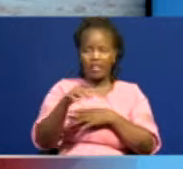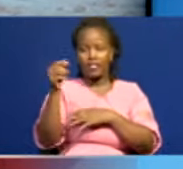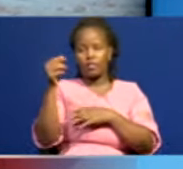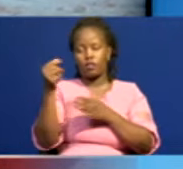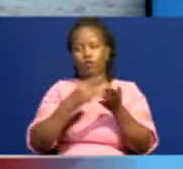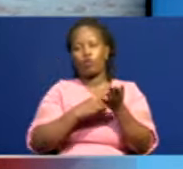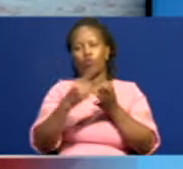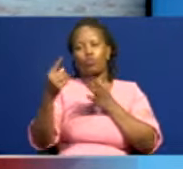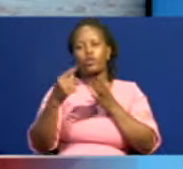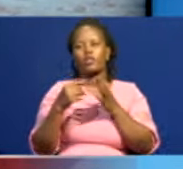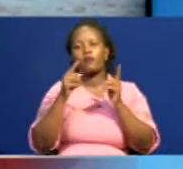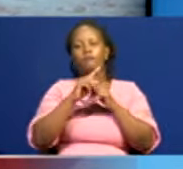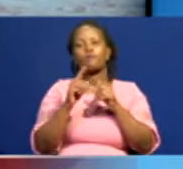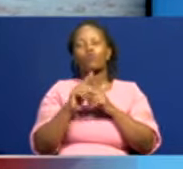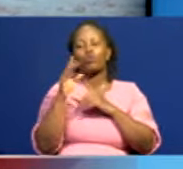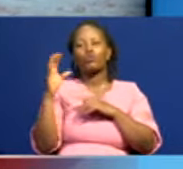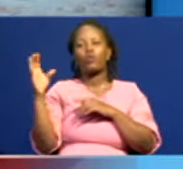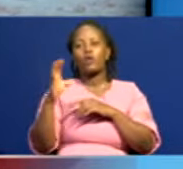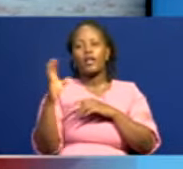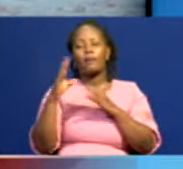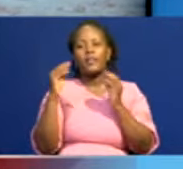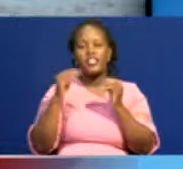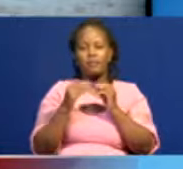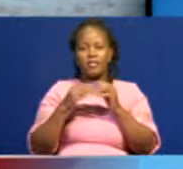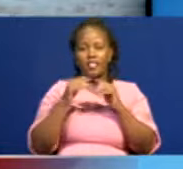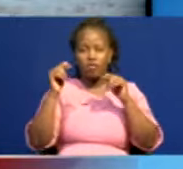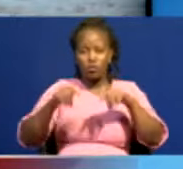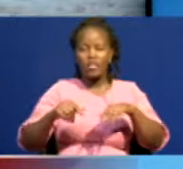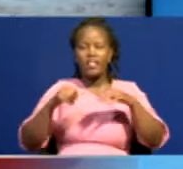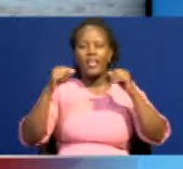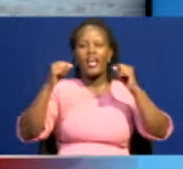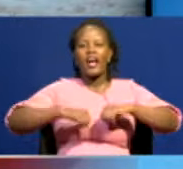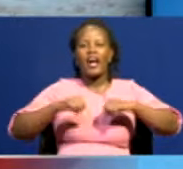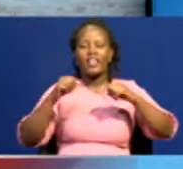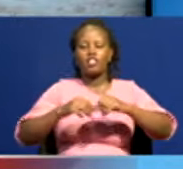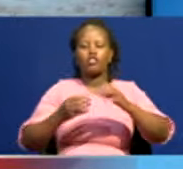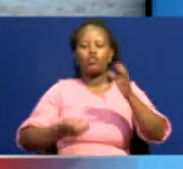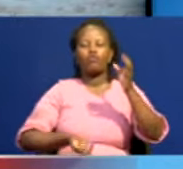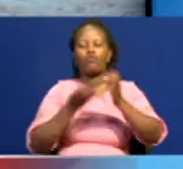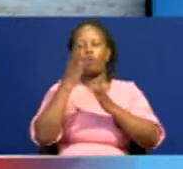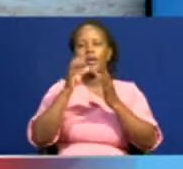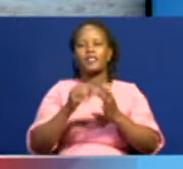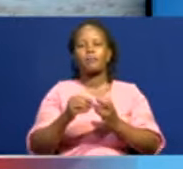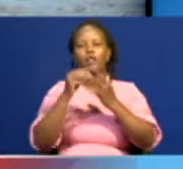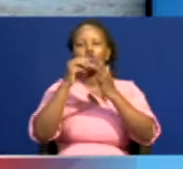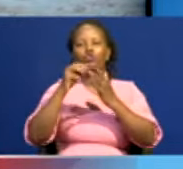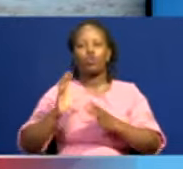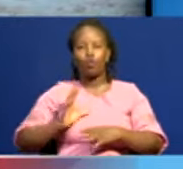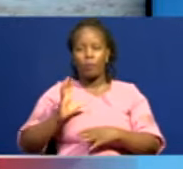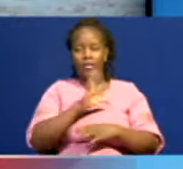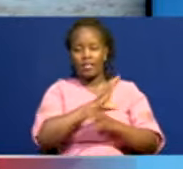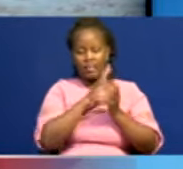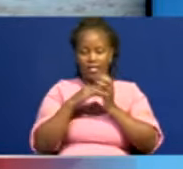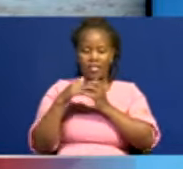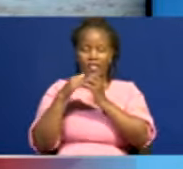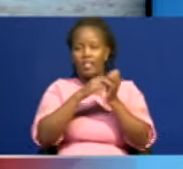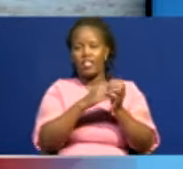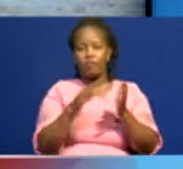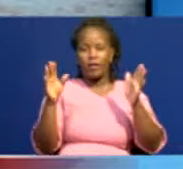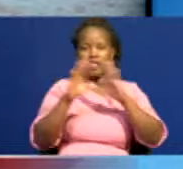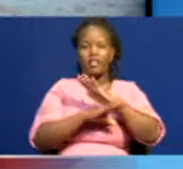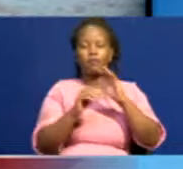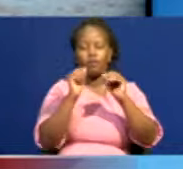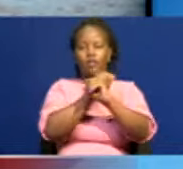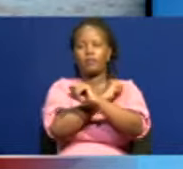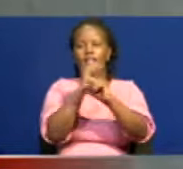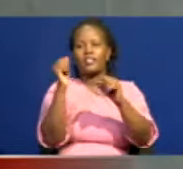Bilevle mkutano wa baraza la mawaziri leo liliafiki kubuni kama hati maalum itakai ongozo wa na naibu wa rais rigadi gashagwa.